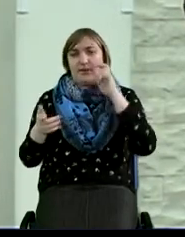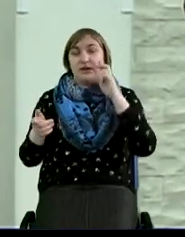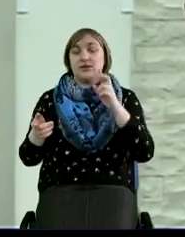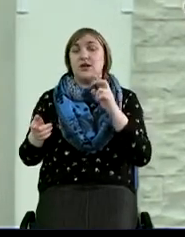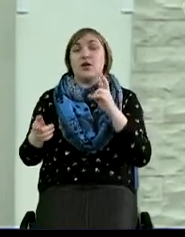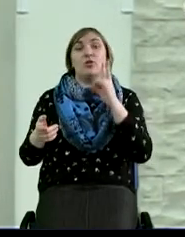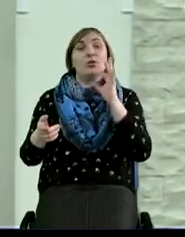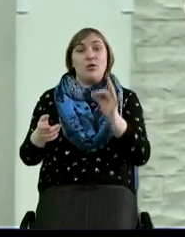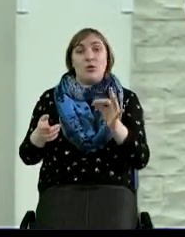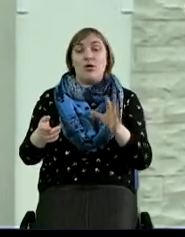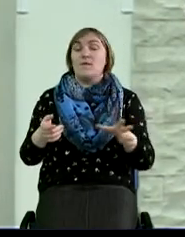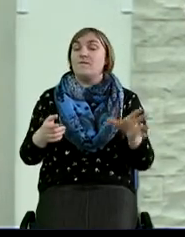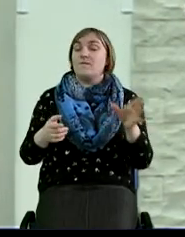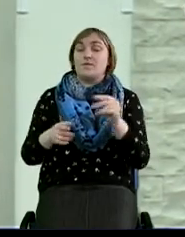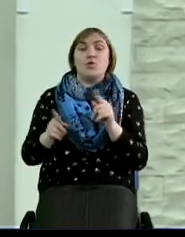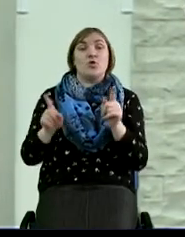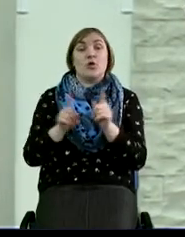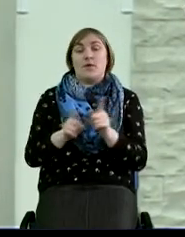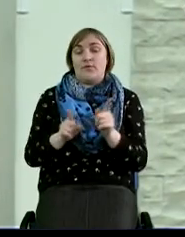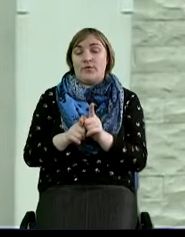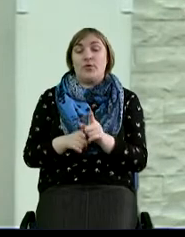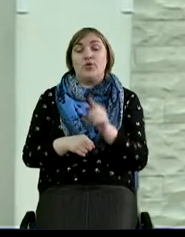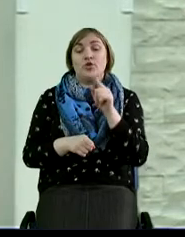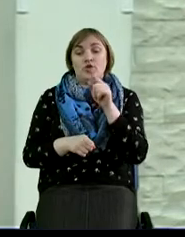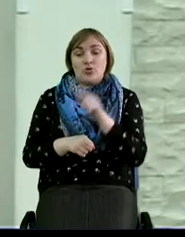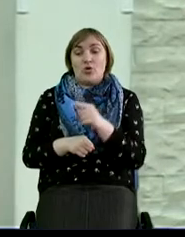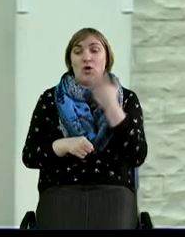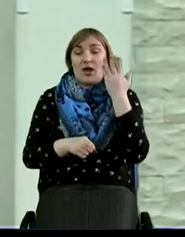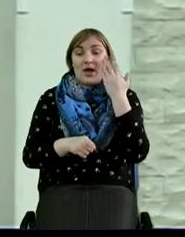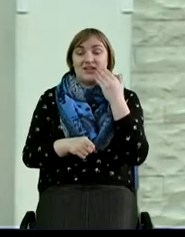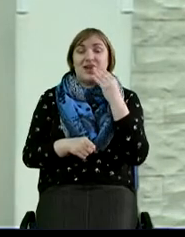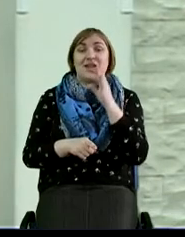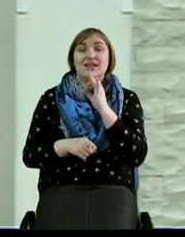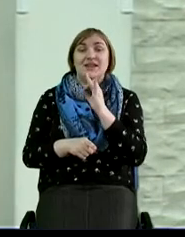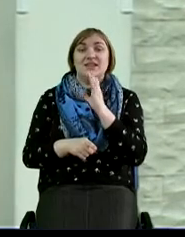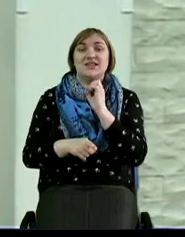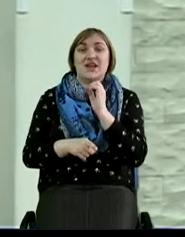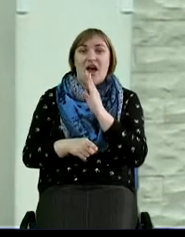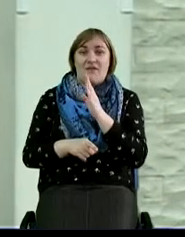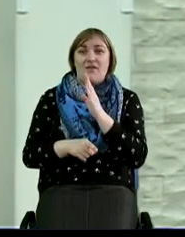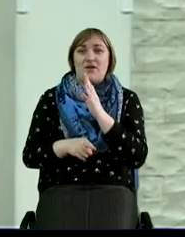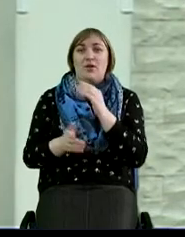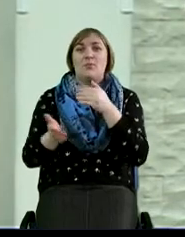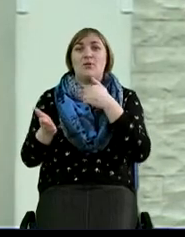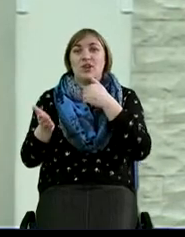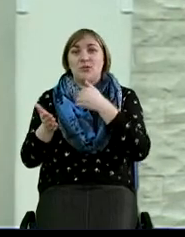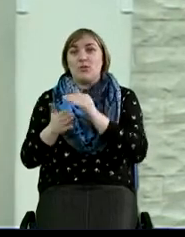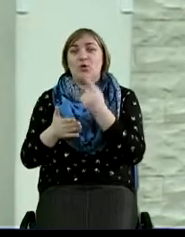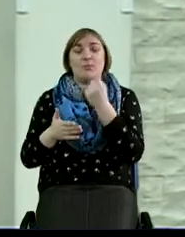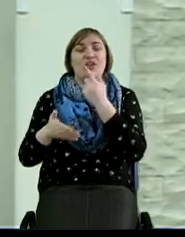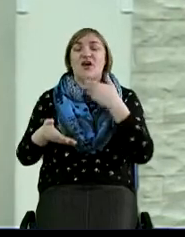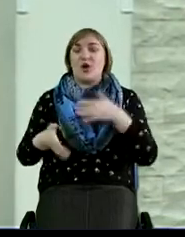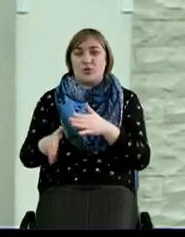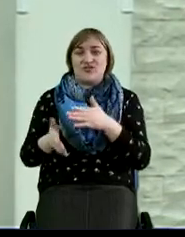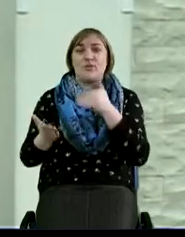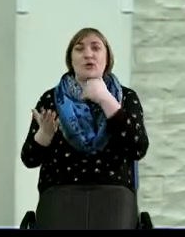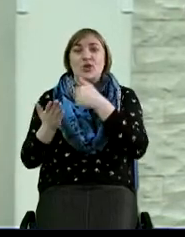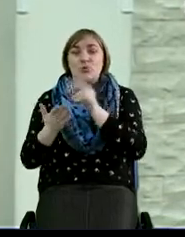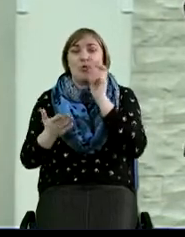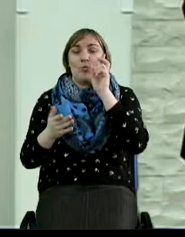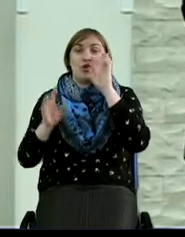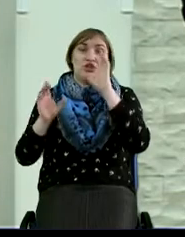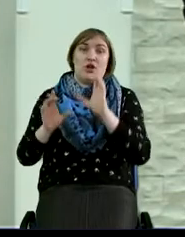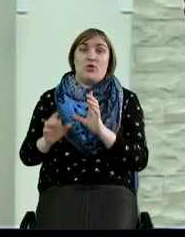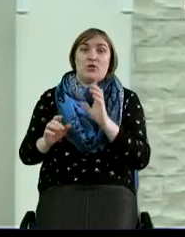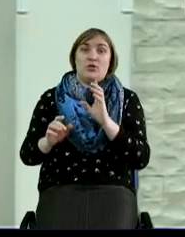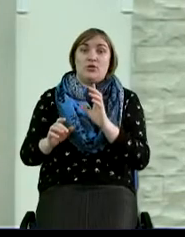но все равно то, когда Исаф пренебрег первородством, когда Исаф пренебрег вот этими божьими законами, оно